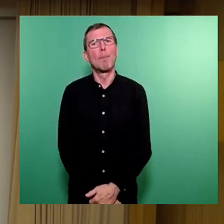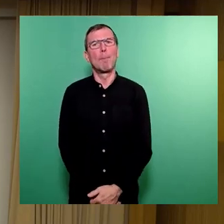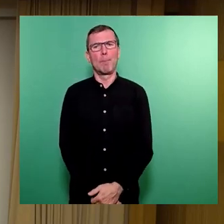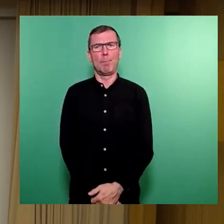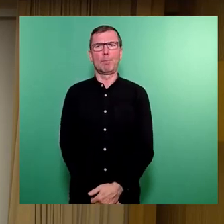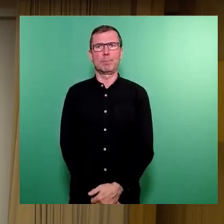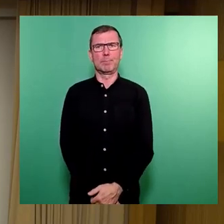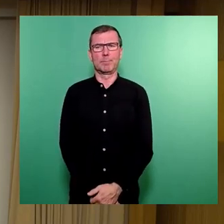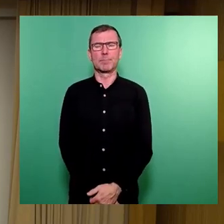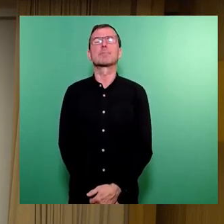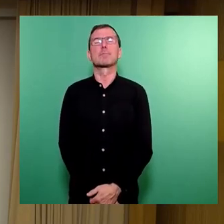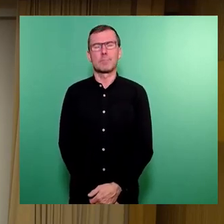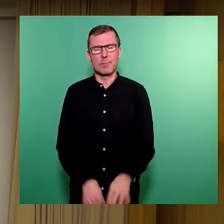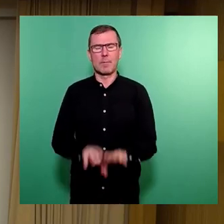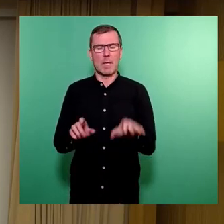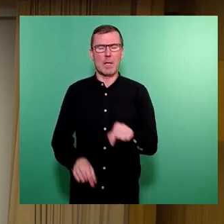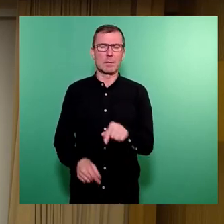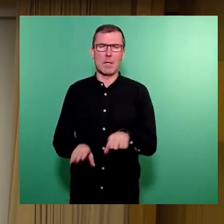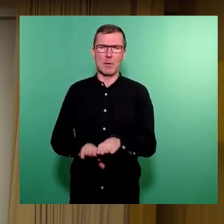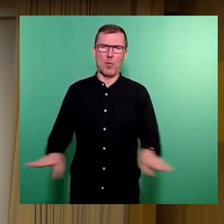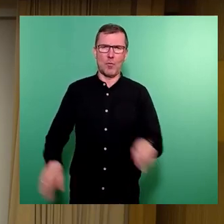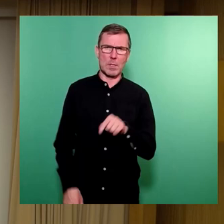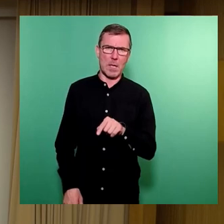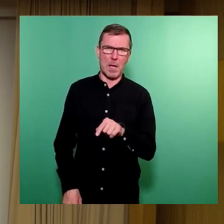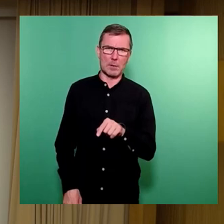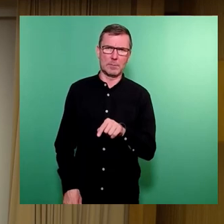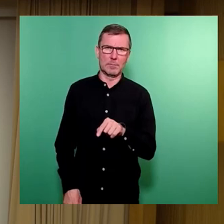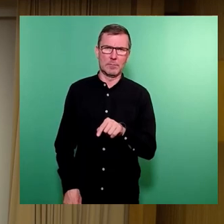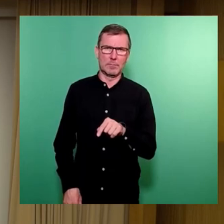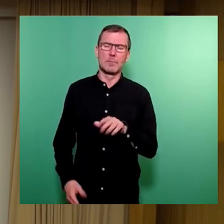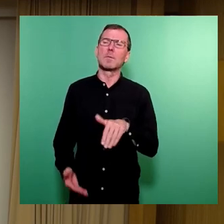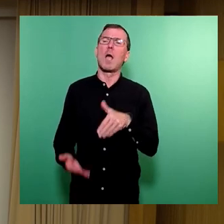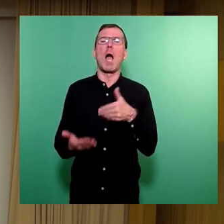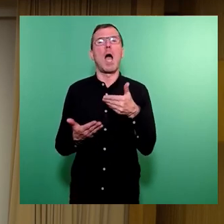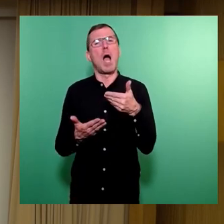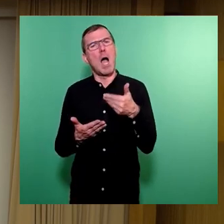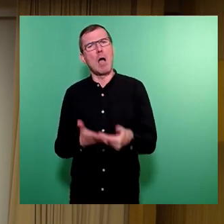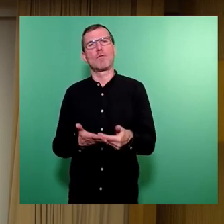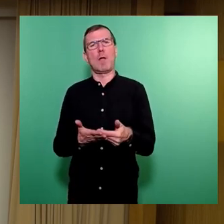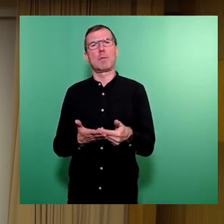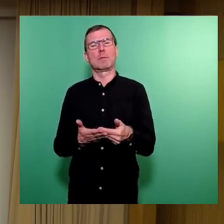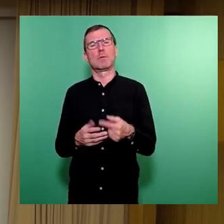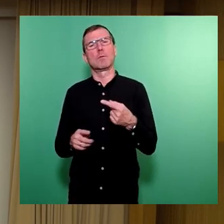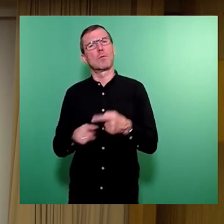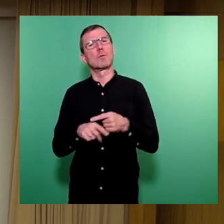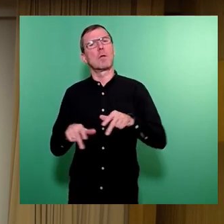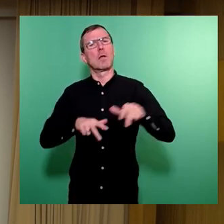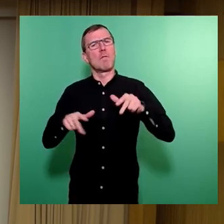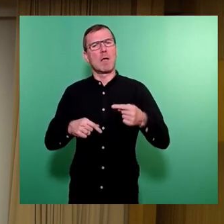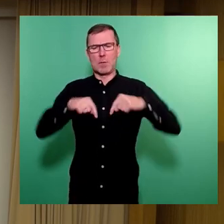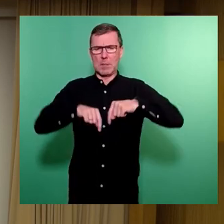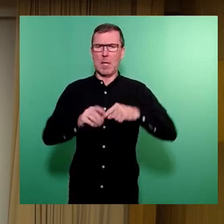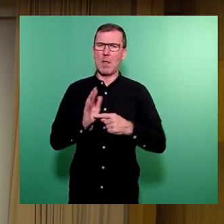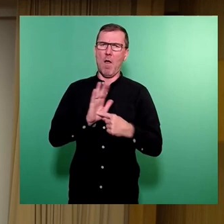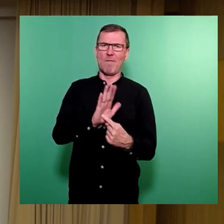Also dem Haushalt liegt zugrunde, dass die Aufgaben und verwaltungsinternen Vorgaben zur